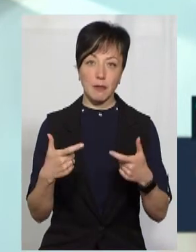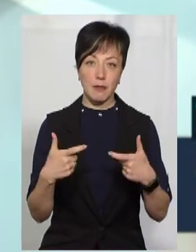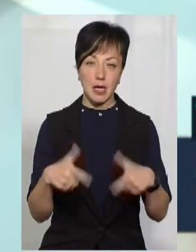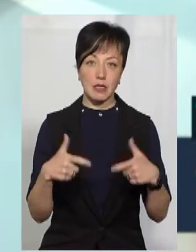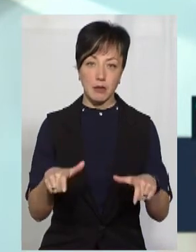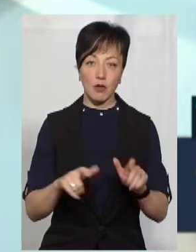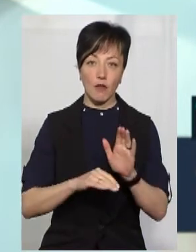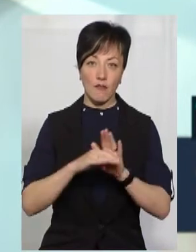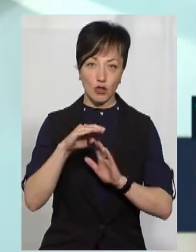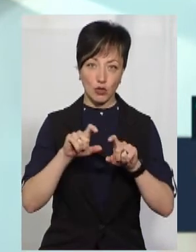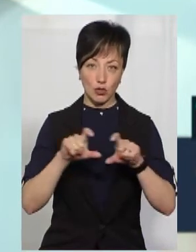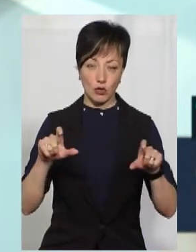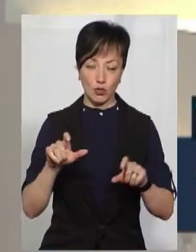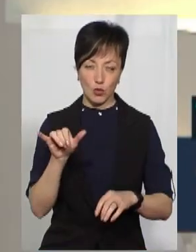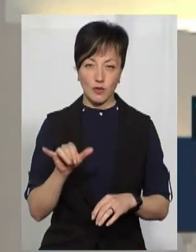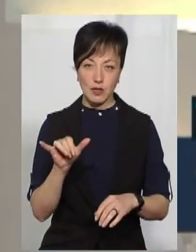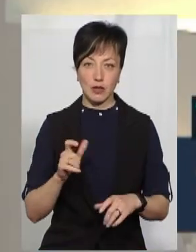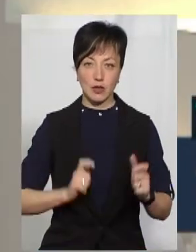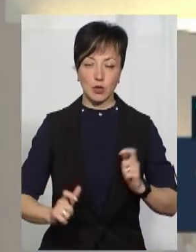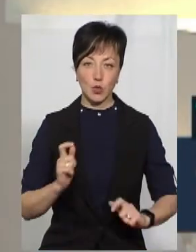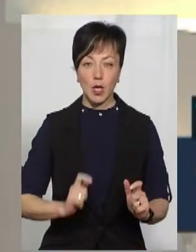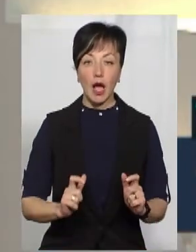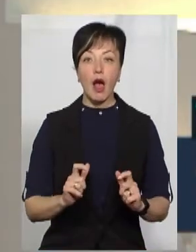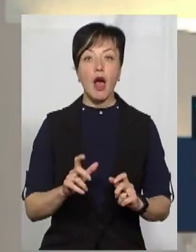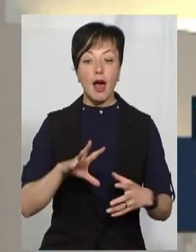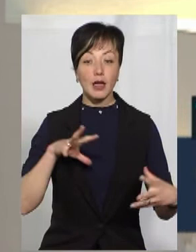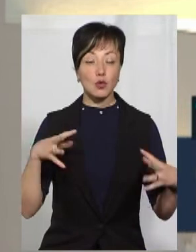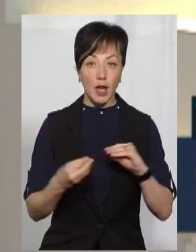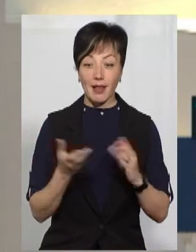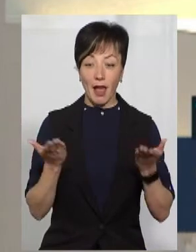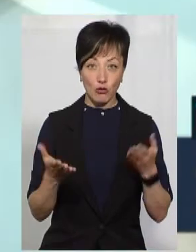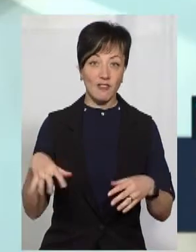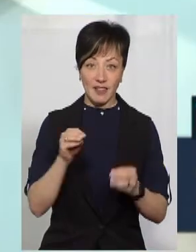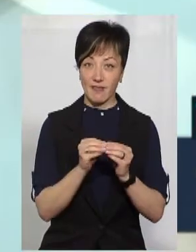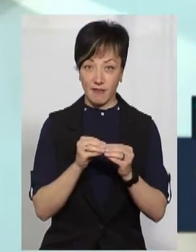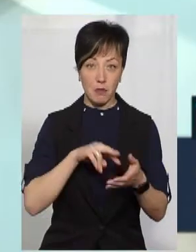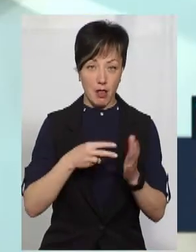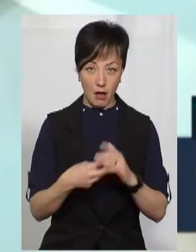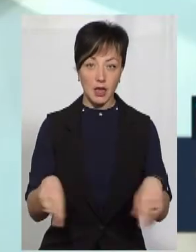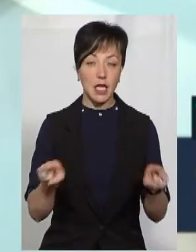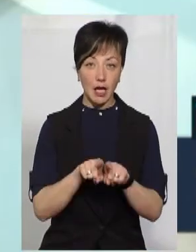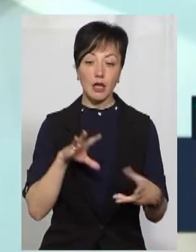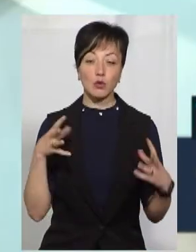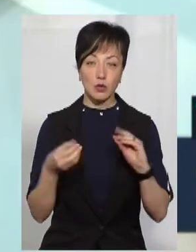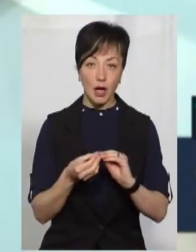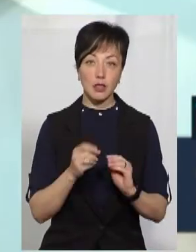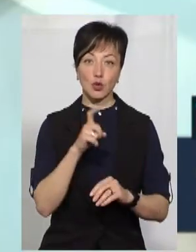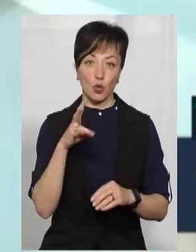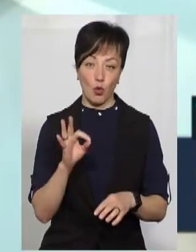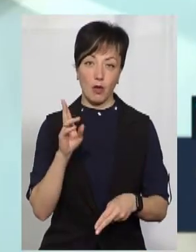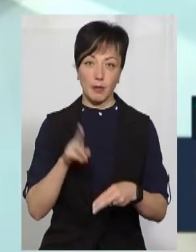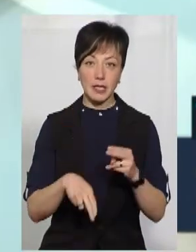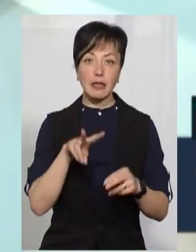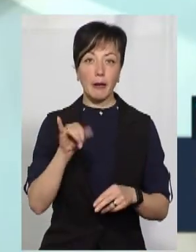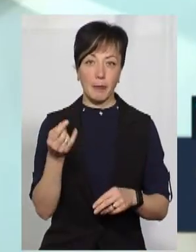іспитами до вищої школи. І результати, якщо все піде за таким планом, результати знову ми будемо мати